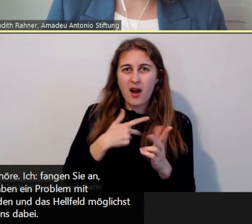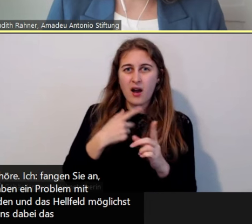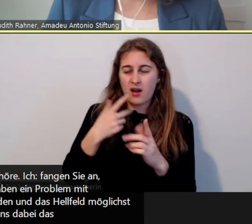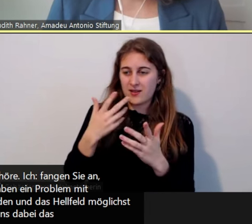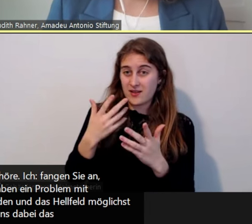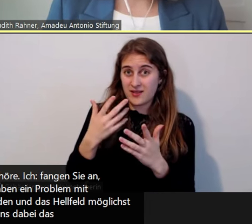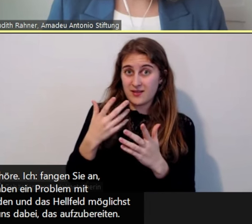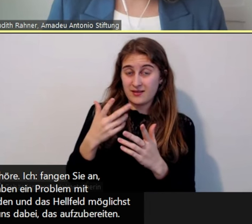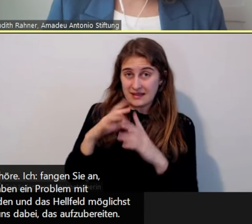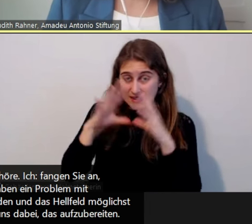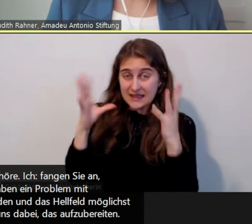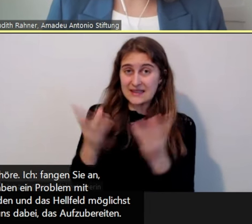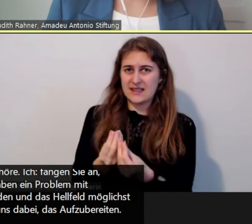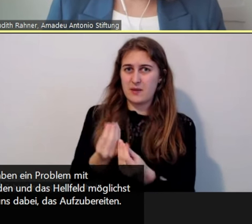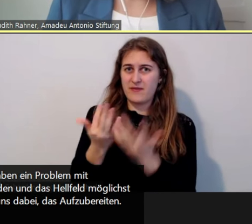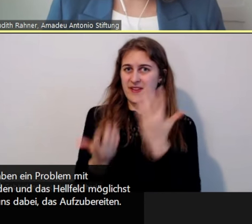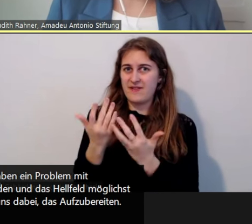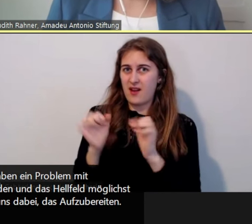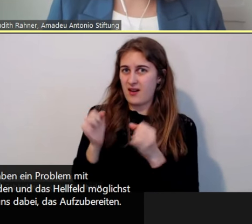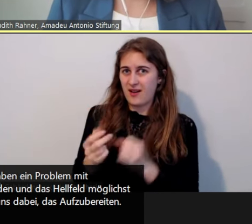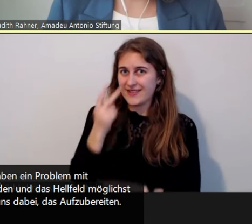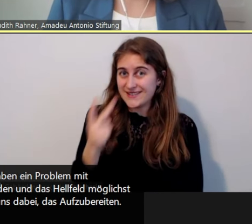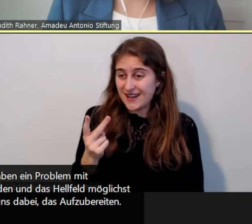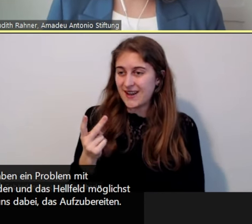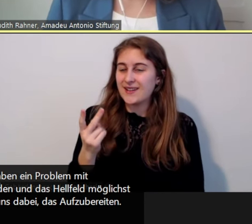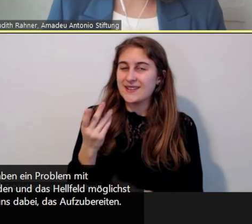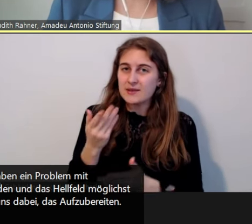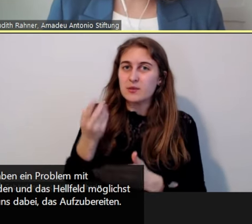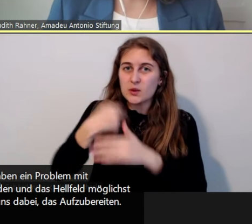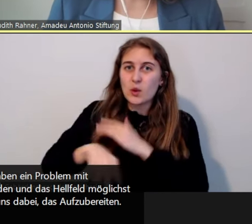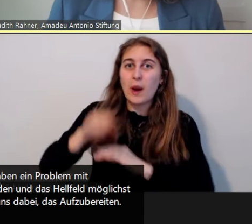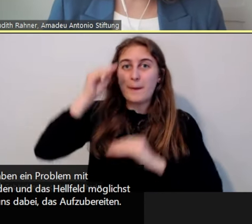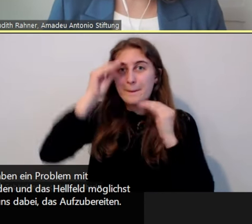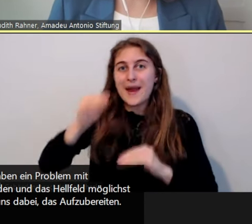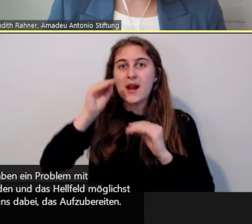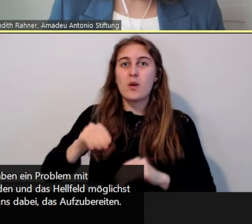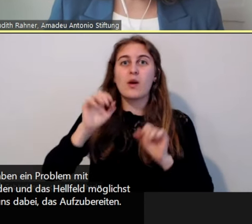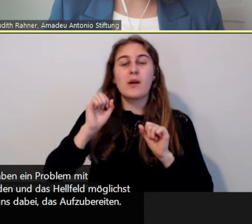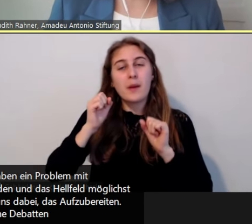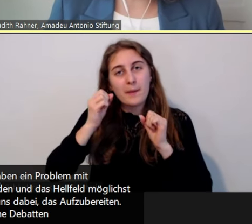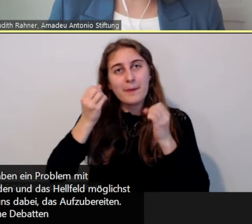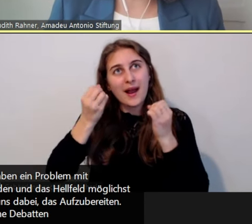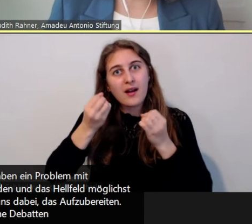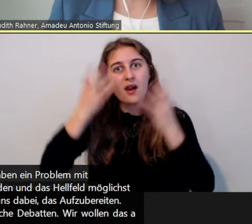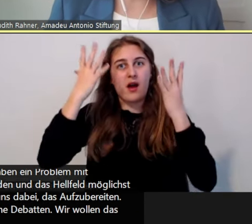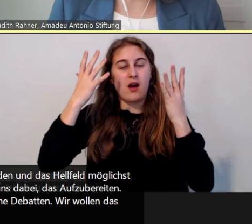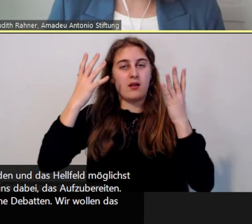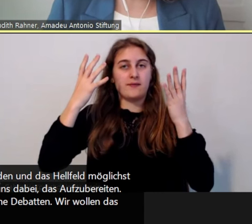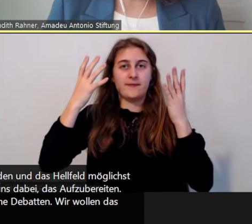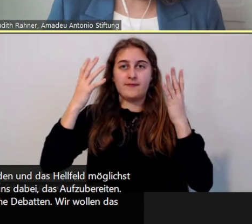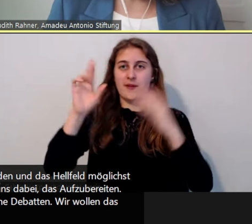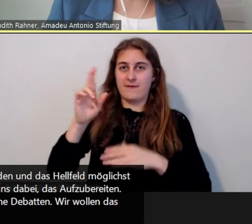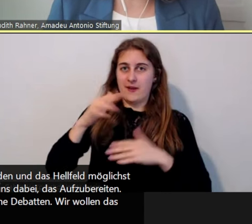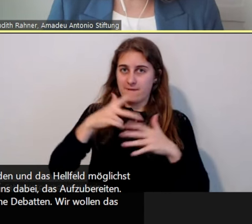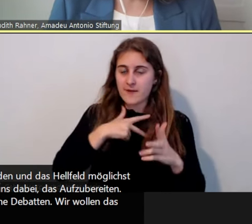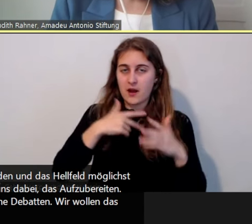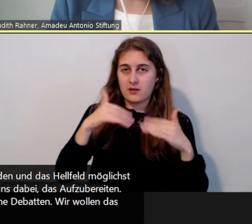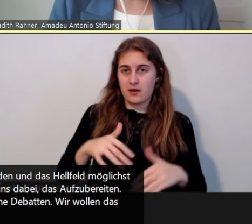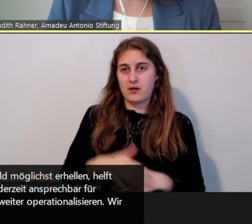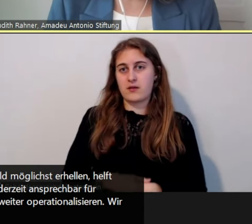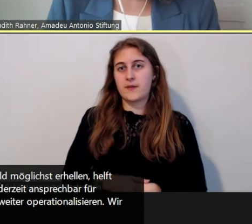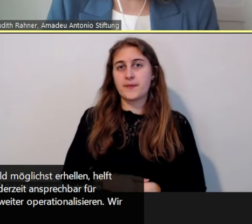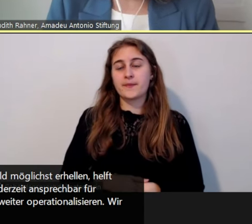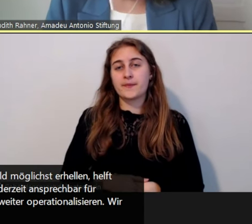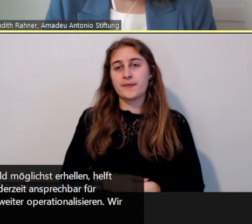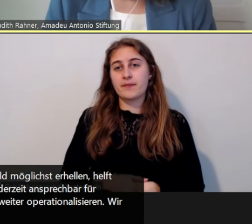aufzubereiten. Wir sind jederzeit ansprechbar für fachliche Debatten. Wir wollen das auch weiter operationalisieren. Wir stellen uns auch die